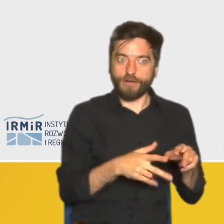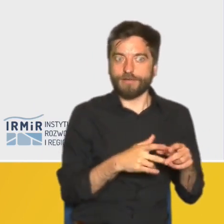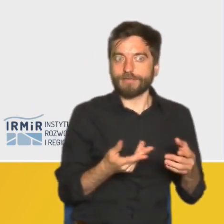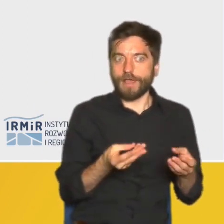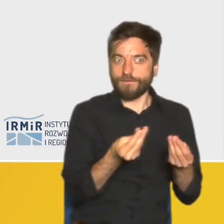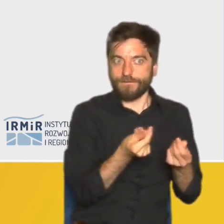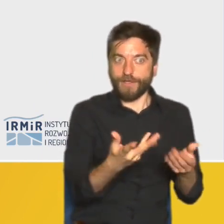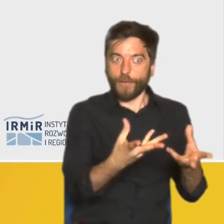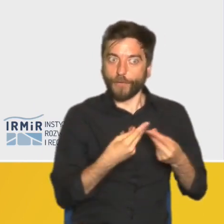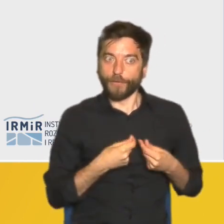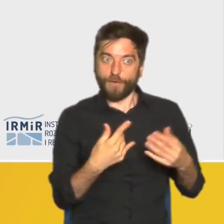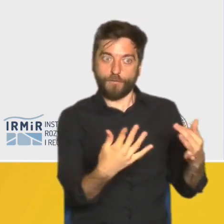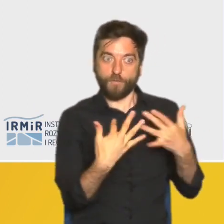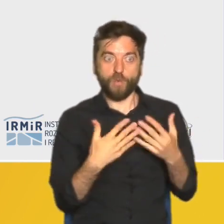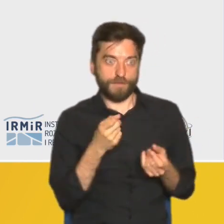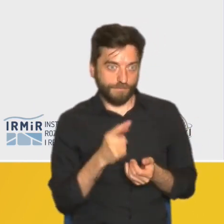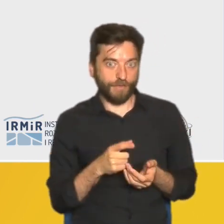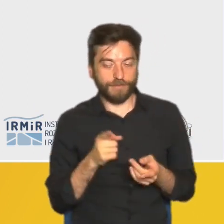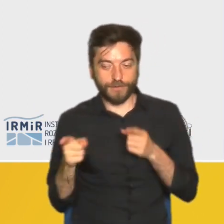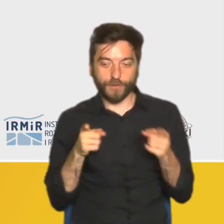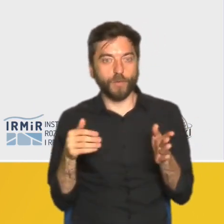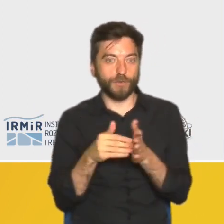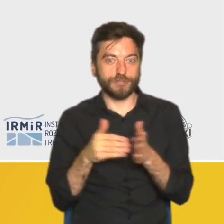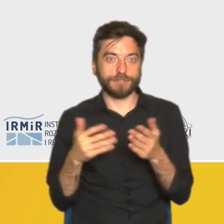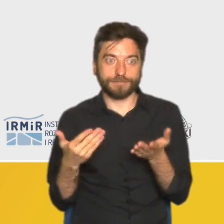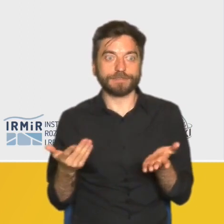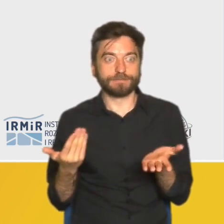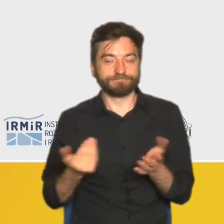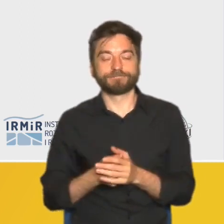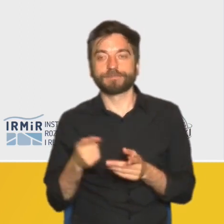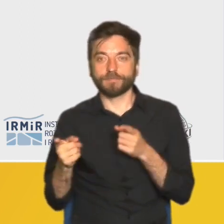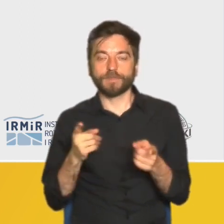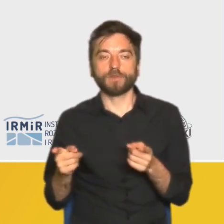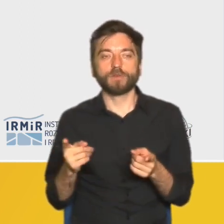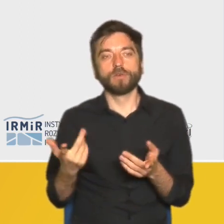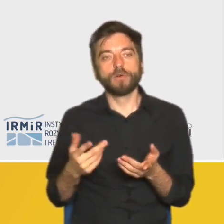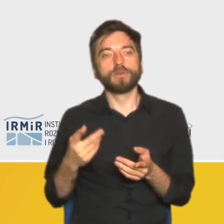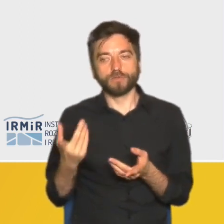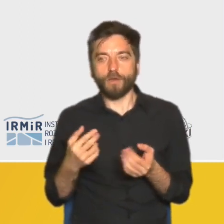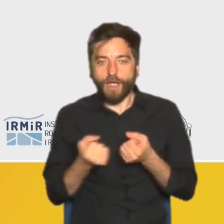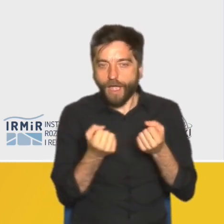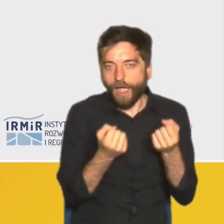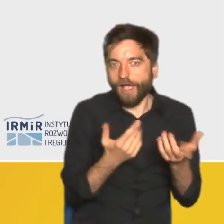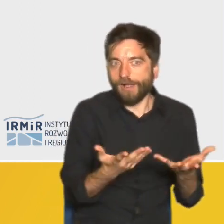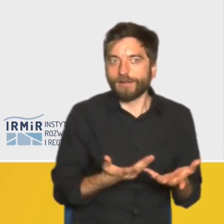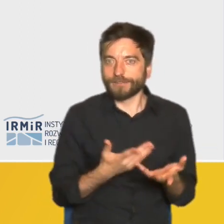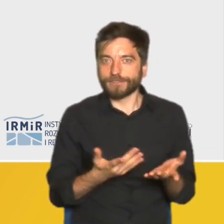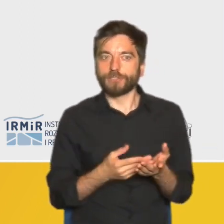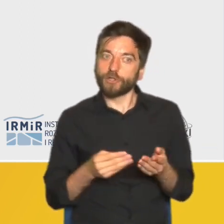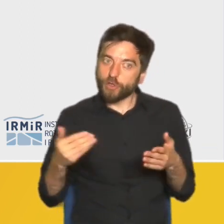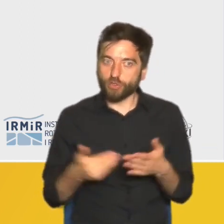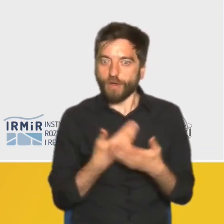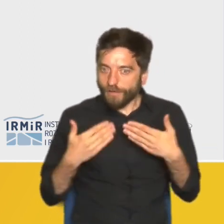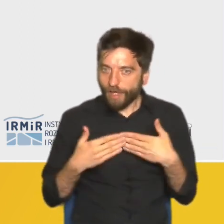fiskalnym dla gminy, więc ich potrzeby też muszą być brane pod uwagę. I mieliśmy tutaj do czynienia zarówno z takim potencjałem ożywczym, następowało takie nowe